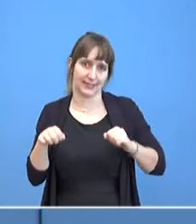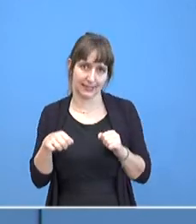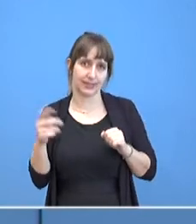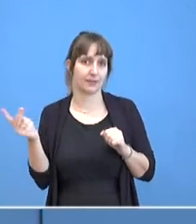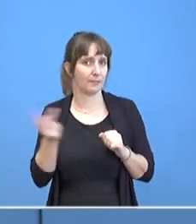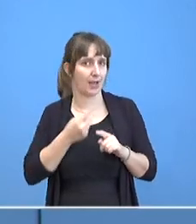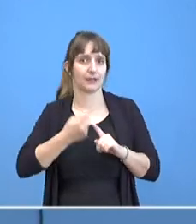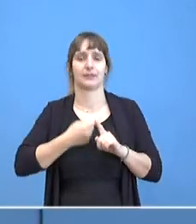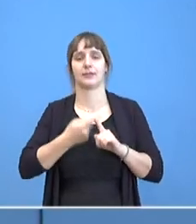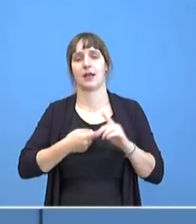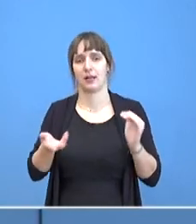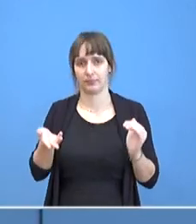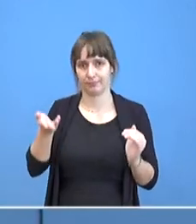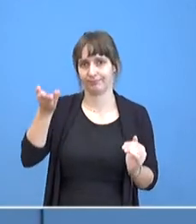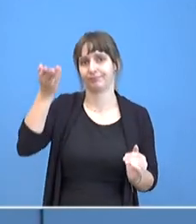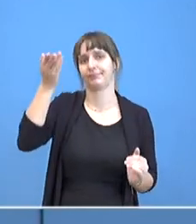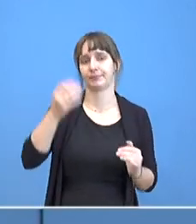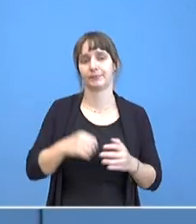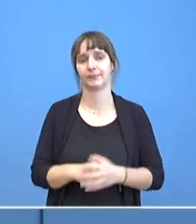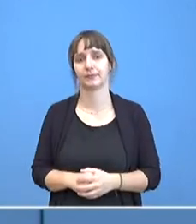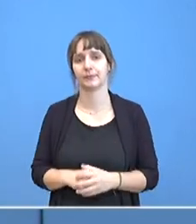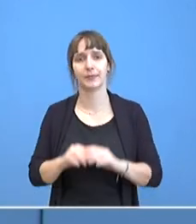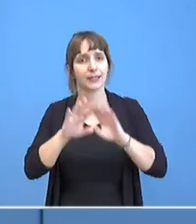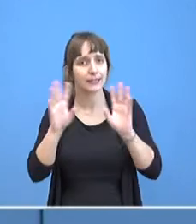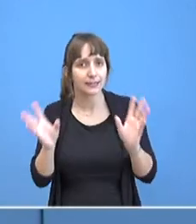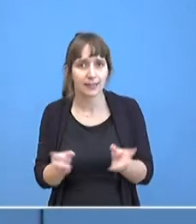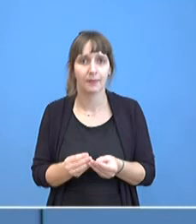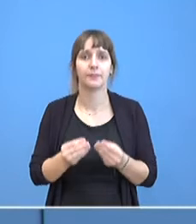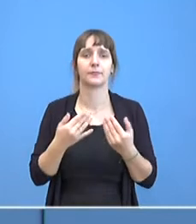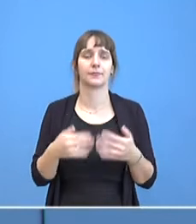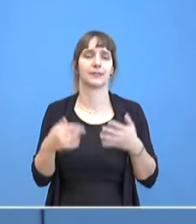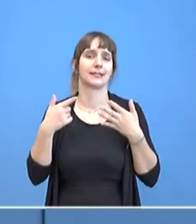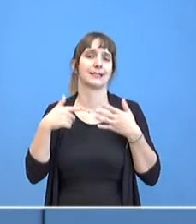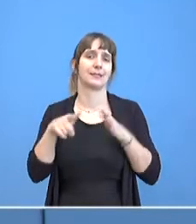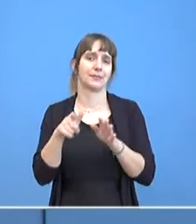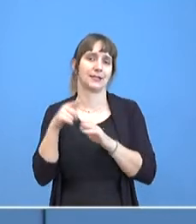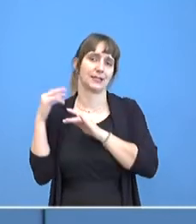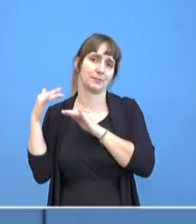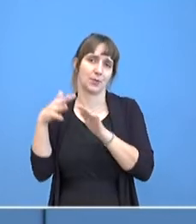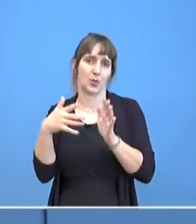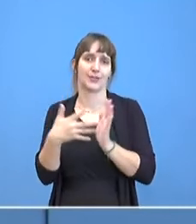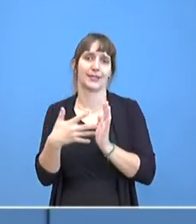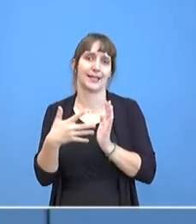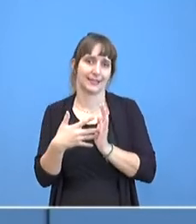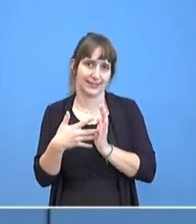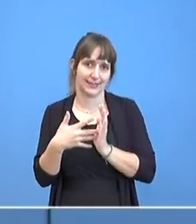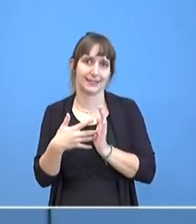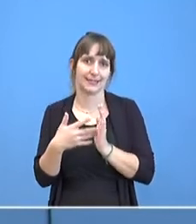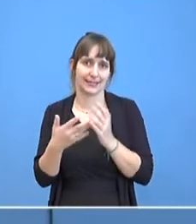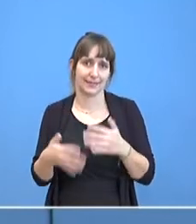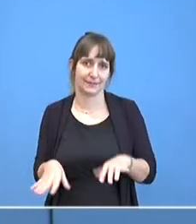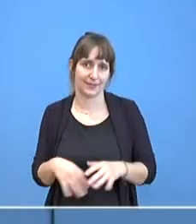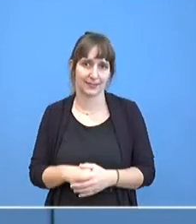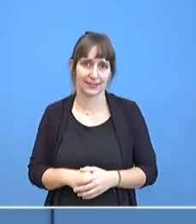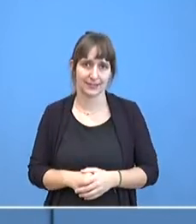Insgesamt wurden rund 17 Millionen Tests mit rund